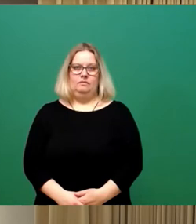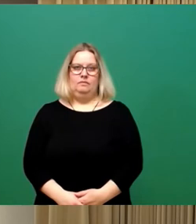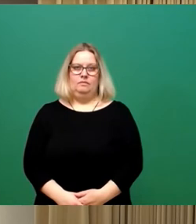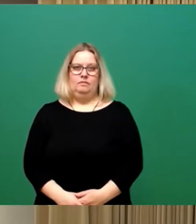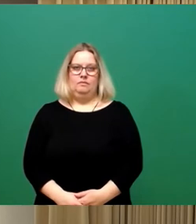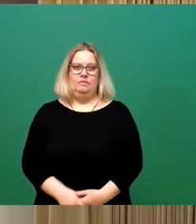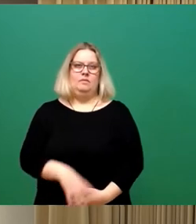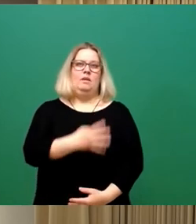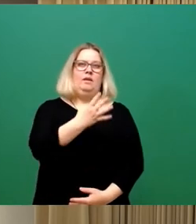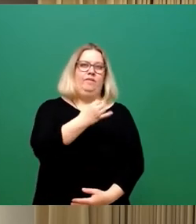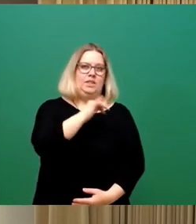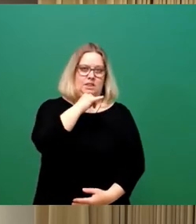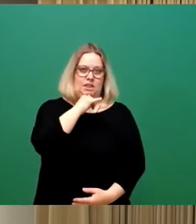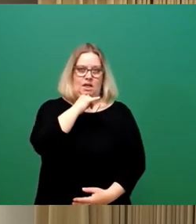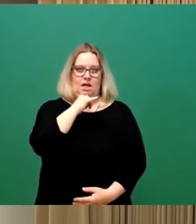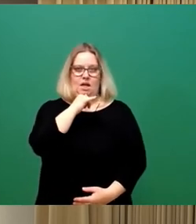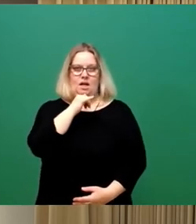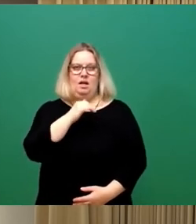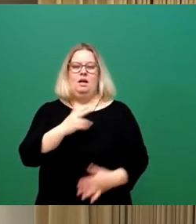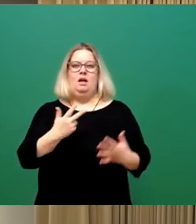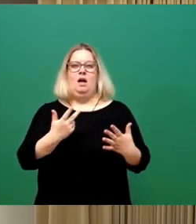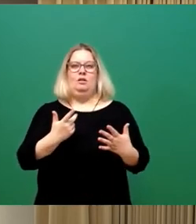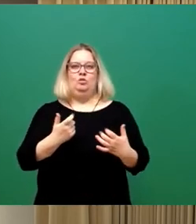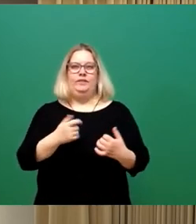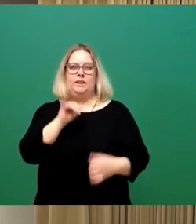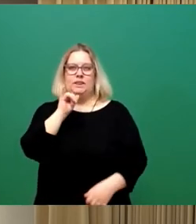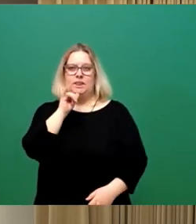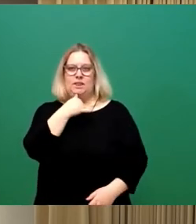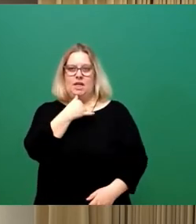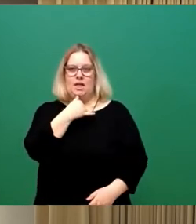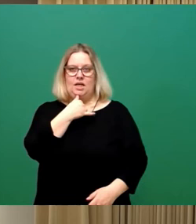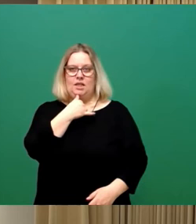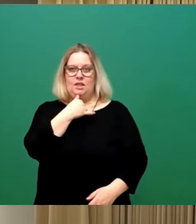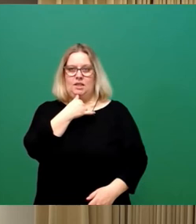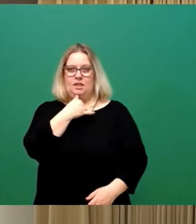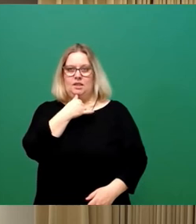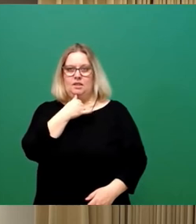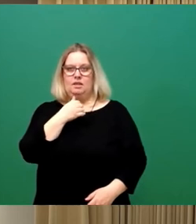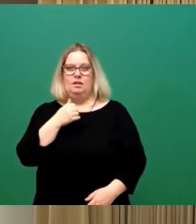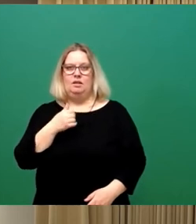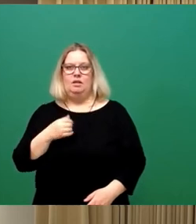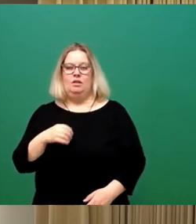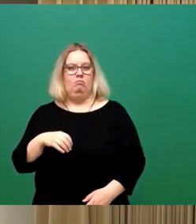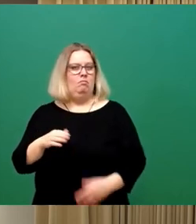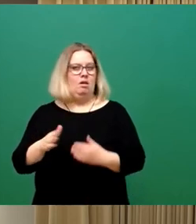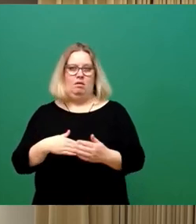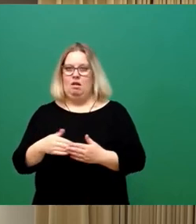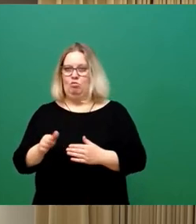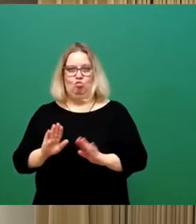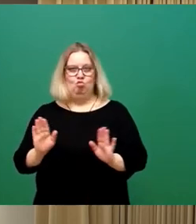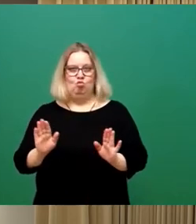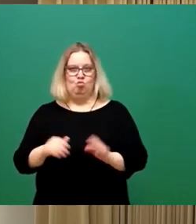40 Ja stimmen, 28 Nein stimmen, keine Enthaltung.